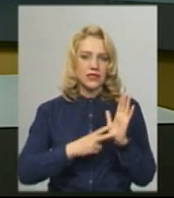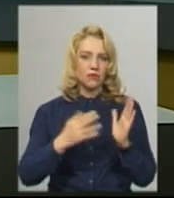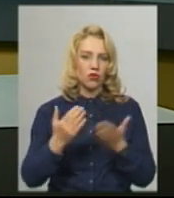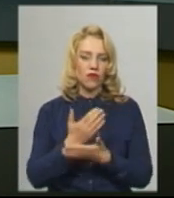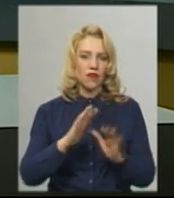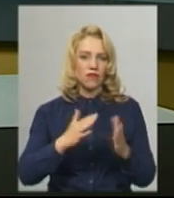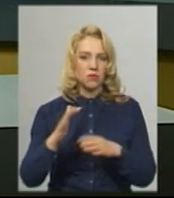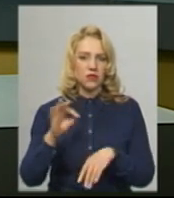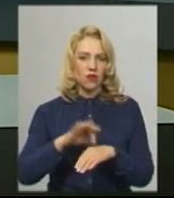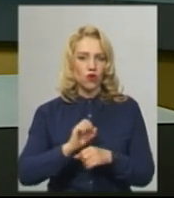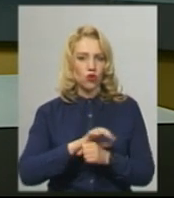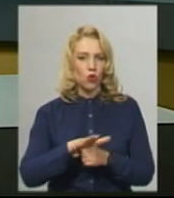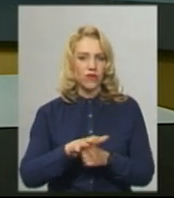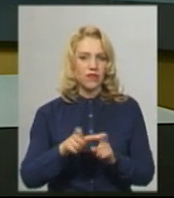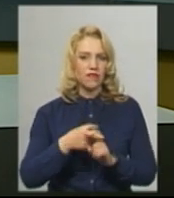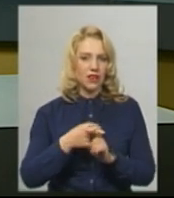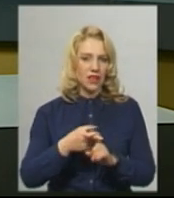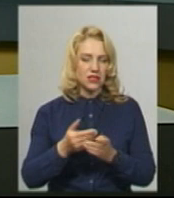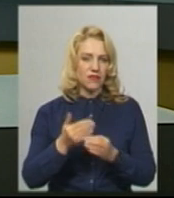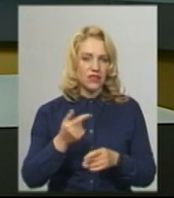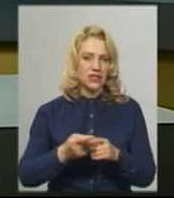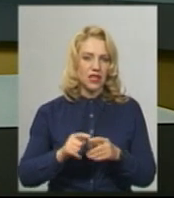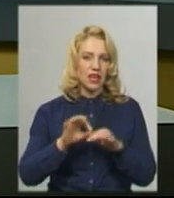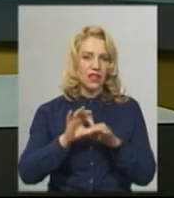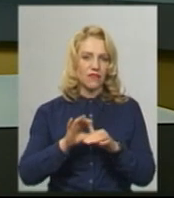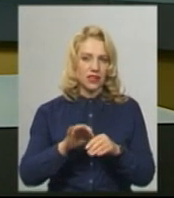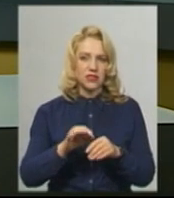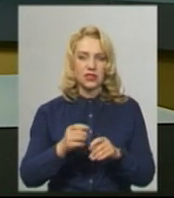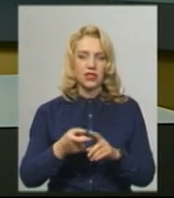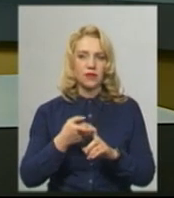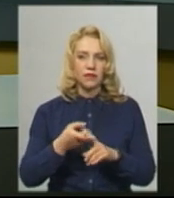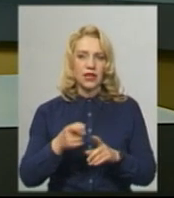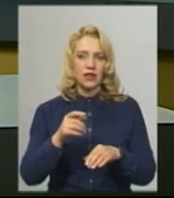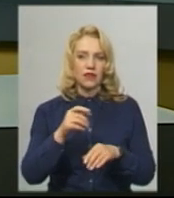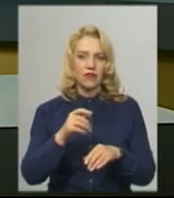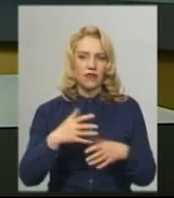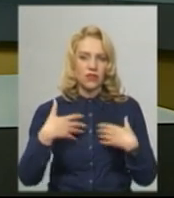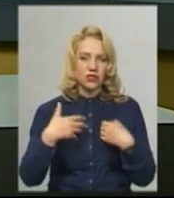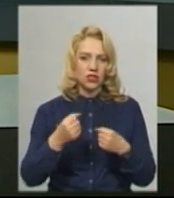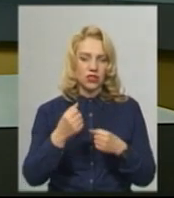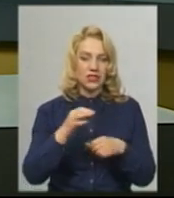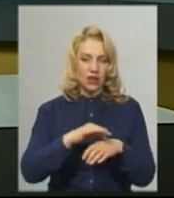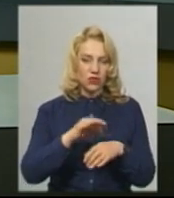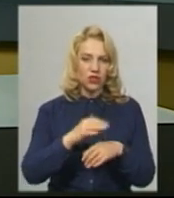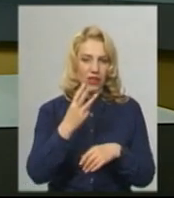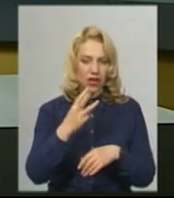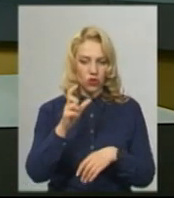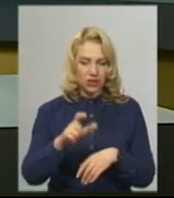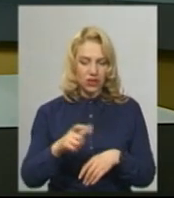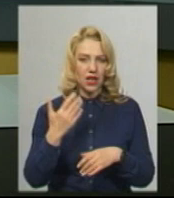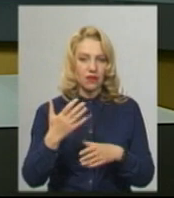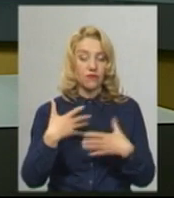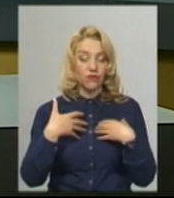захворювання на COVID-19. Від коронавірусної інфекції за добу вилікували ще 3 людини з області. Їх одужання сьогодні